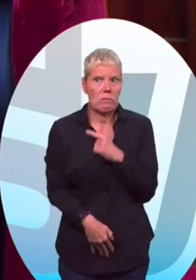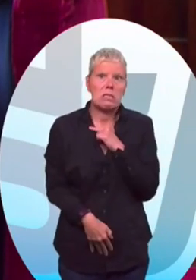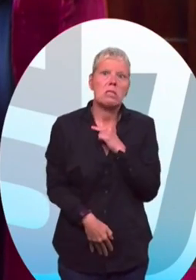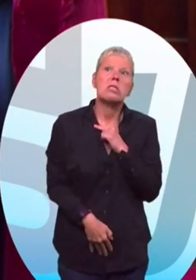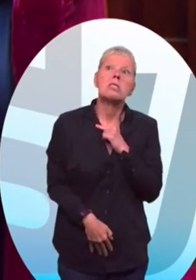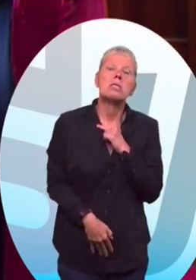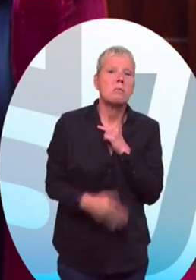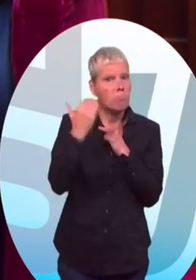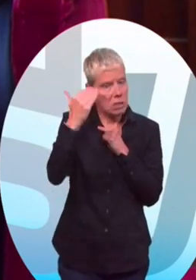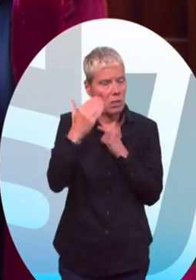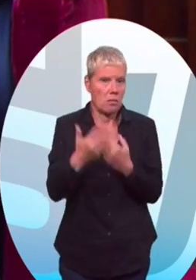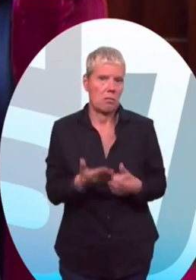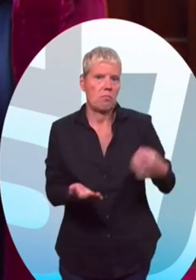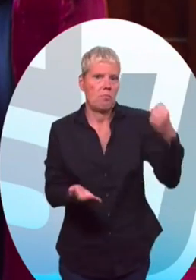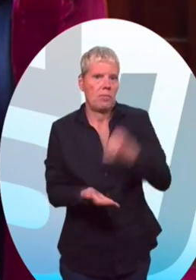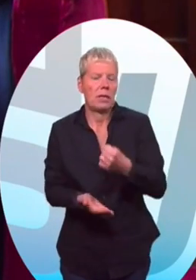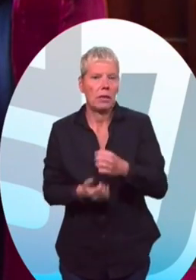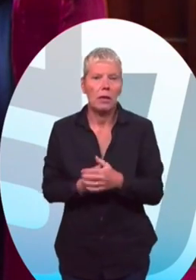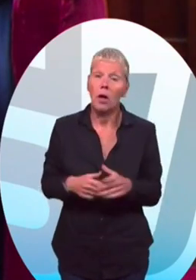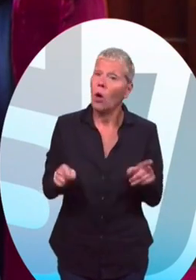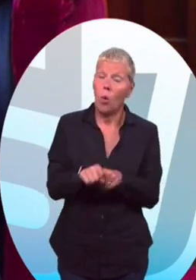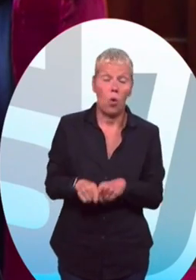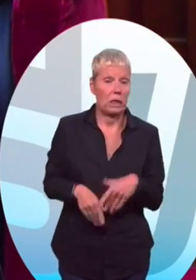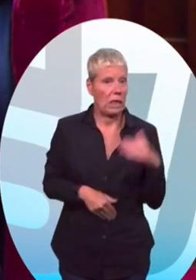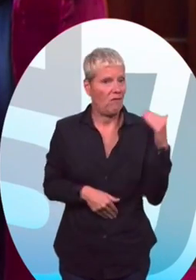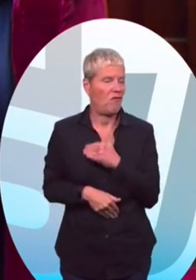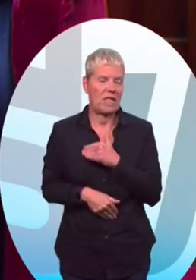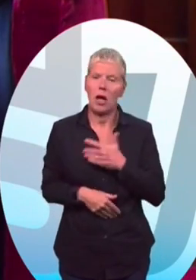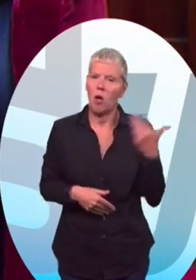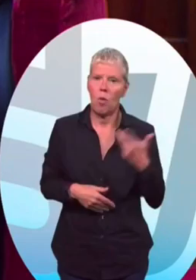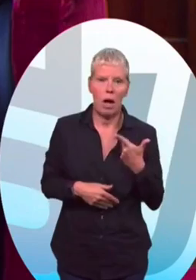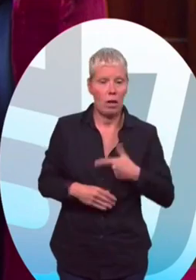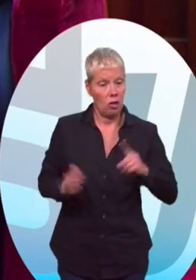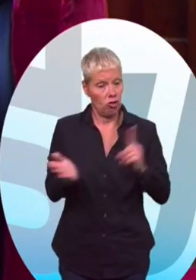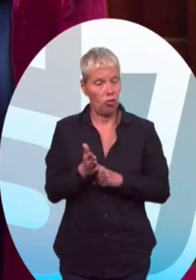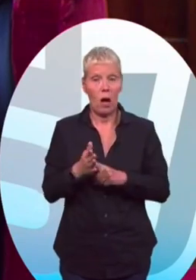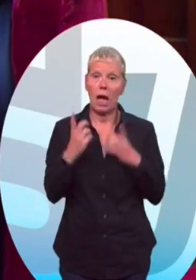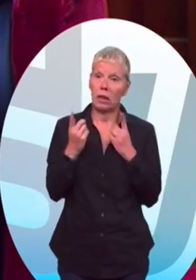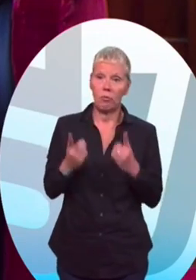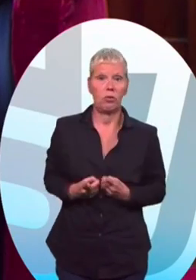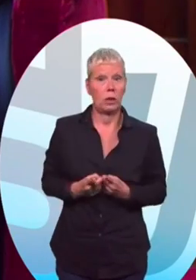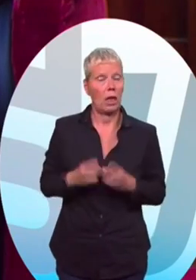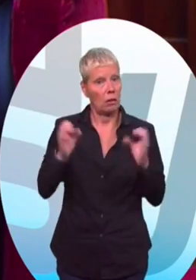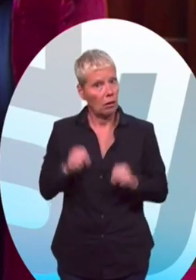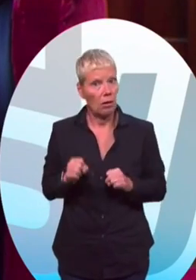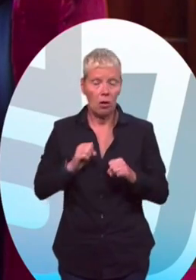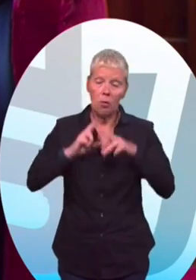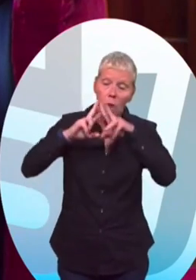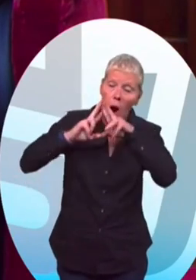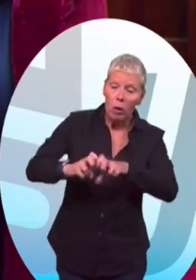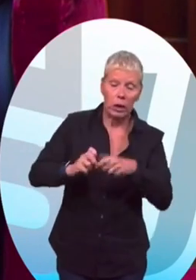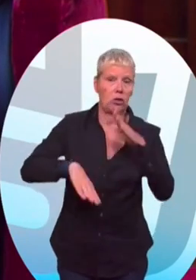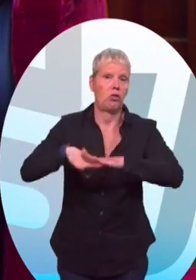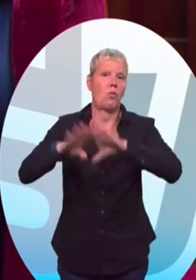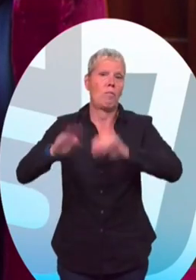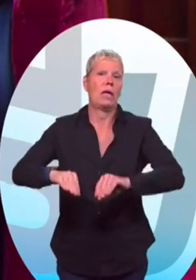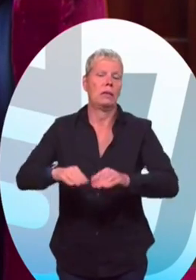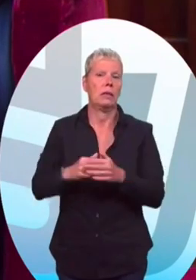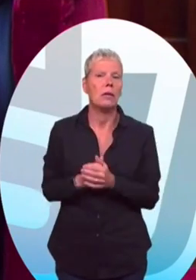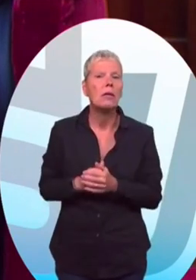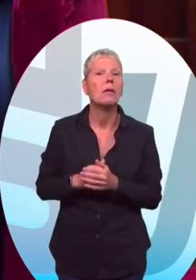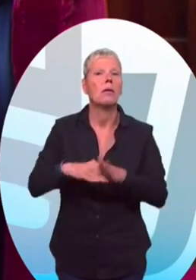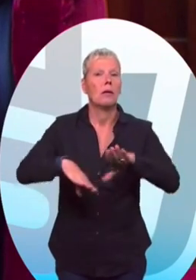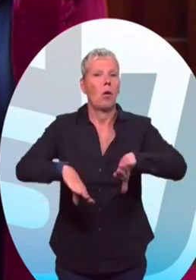'est enfin l'exercice sans délai du droit des parlementaires de mener une mission d'enquête sur le terrain. Rouen